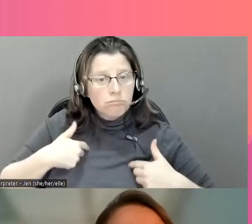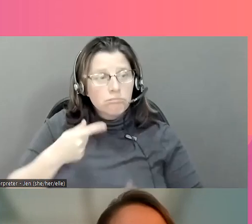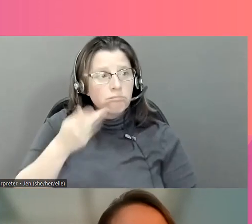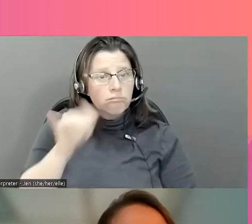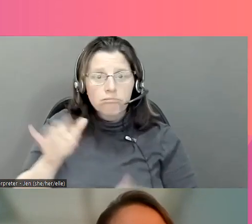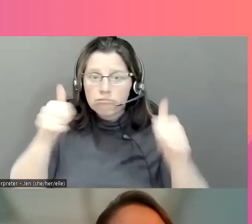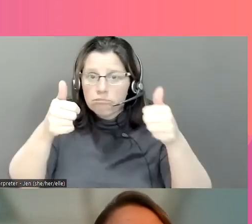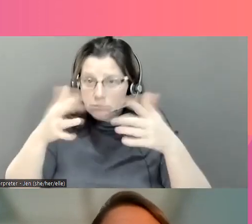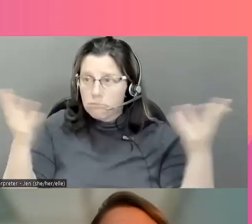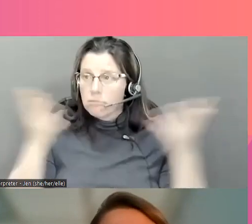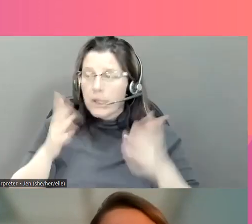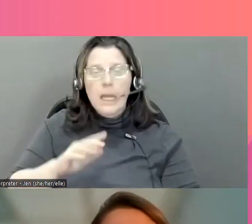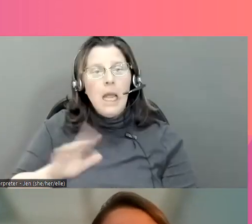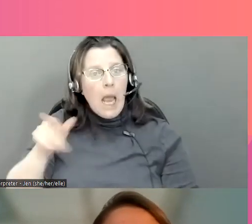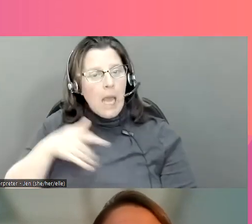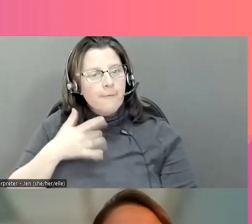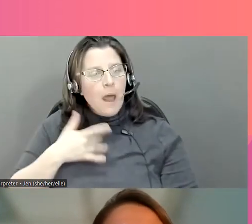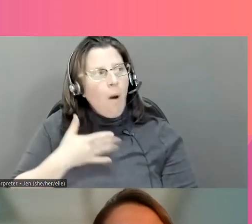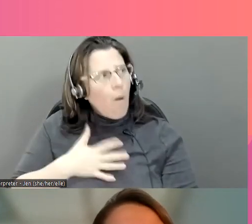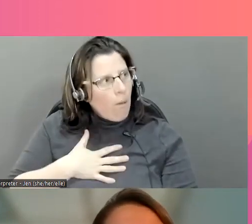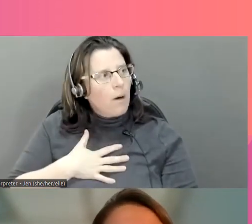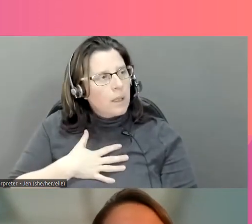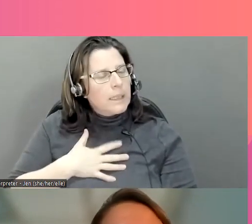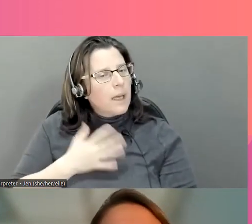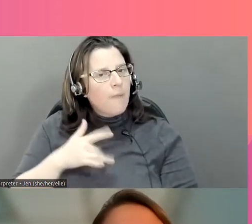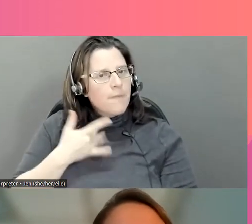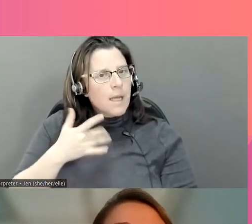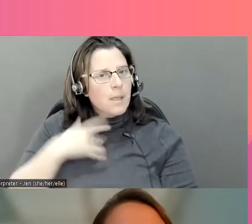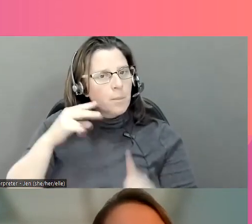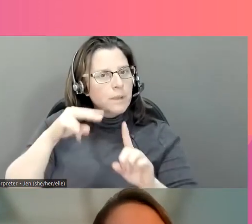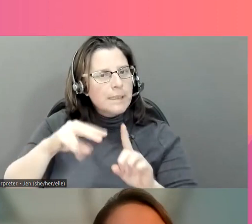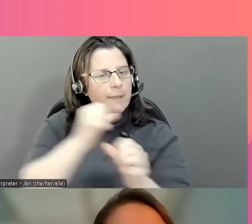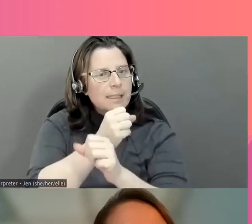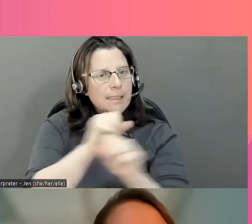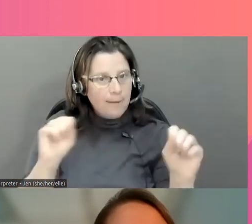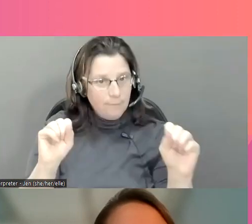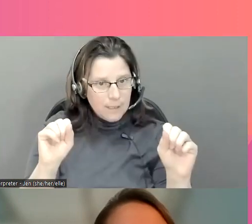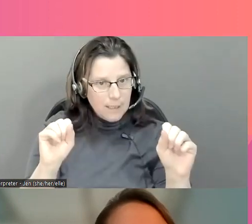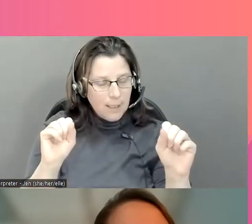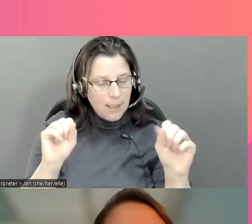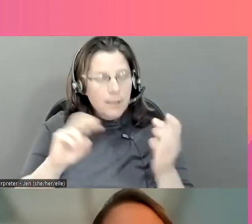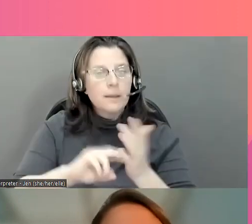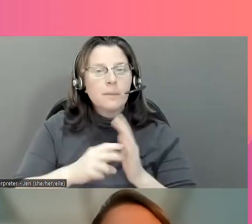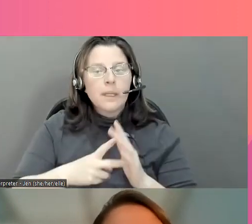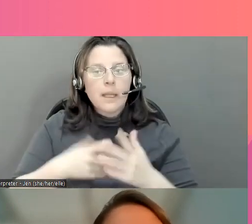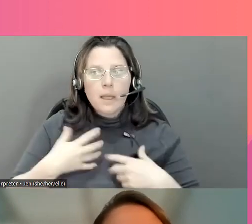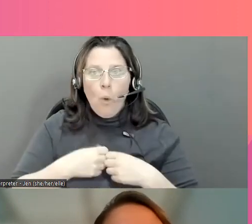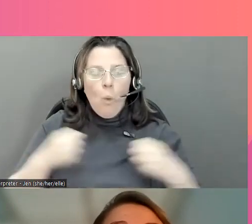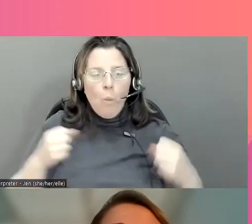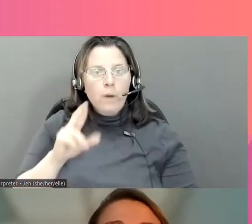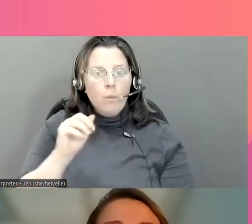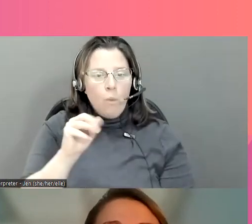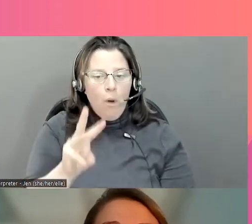où il y a un coming out de la part des jeunes et cela crée un sentiment de vie privée et de sécurité et